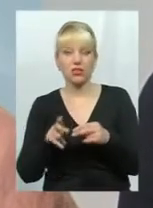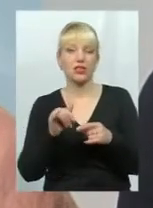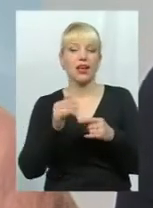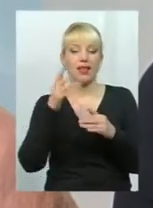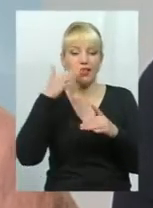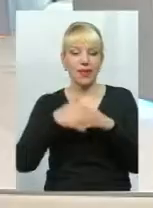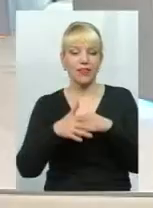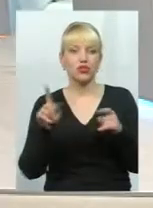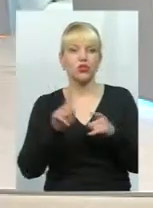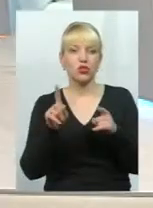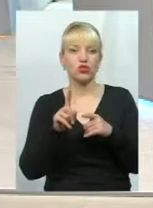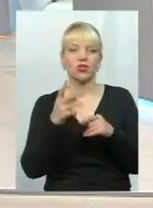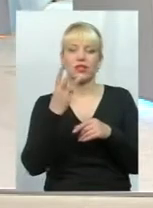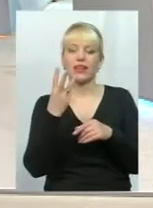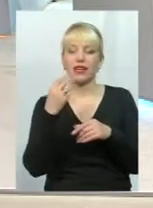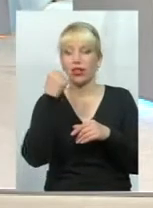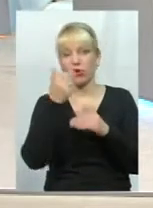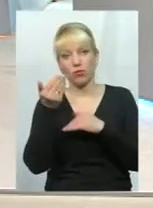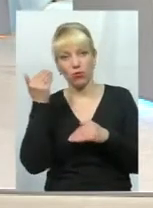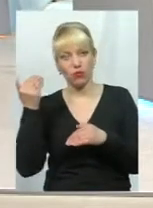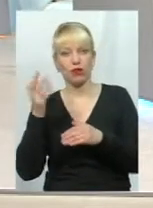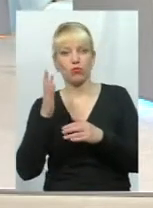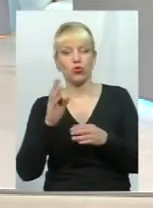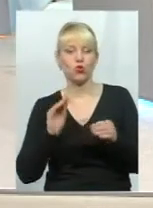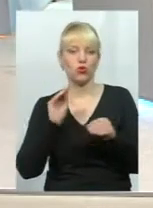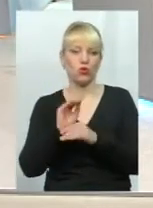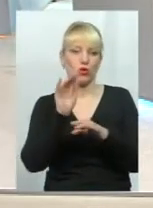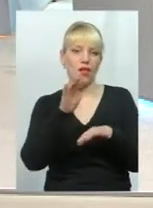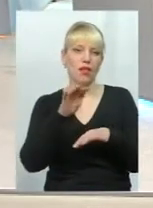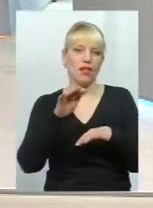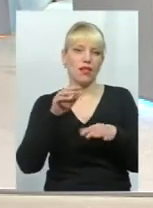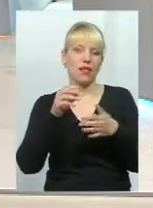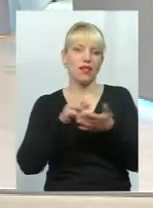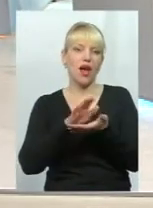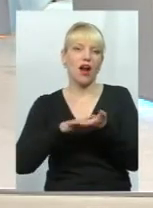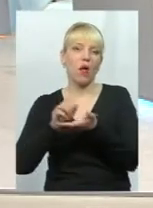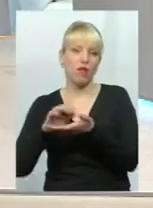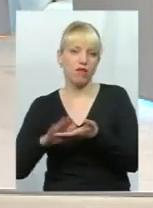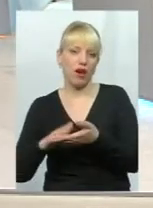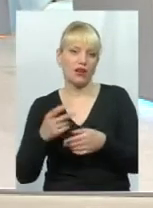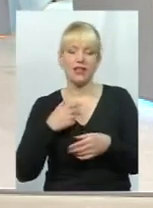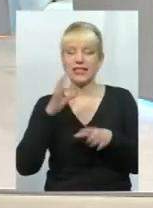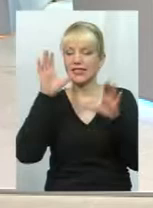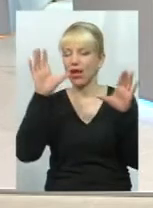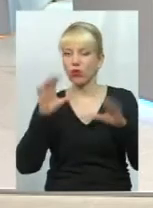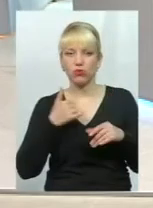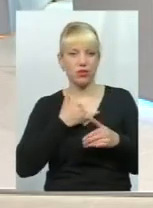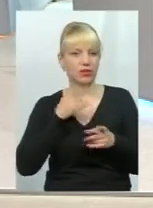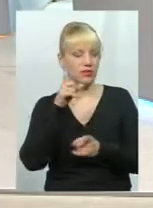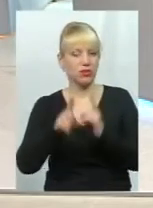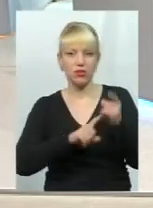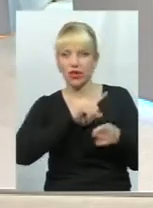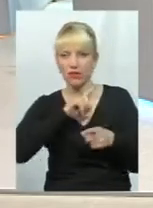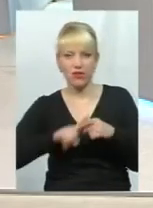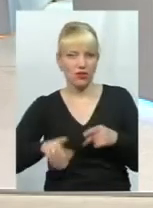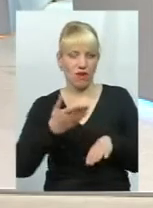роки будуть проведені до нарахування, будуть при нашому законодавстві, як ми вже говорили, що часто змінюється, важко слідкувати за всіма змінами, і